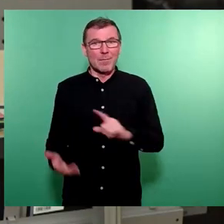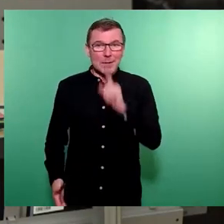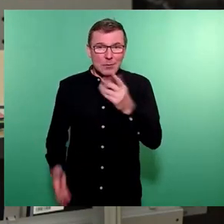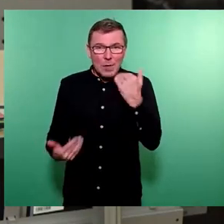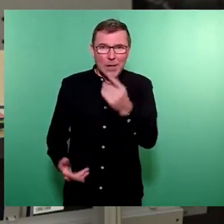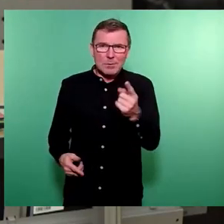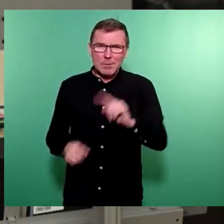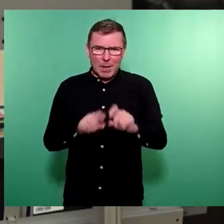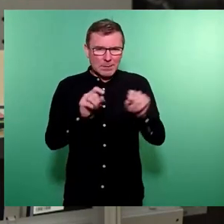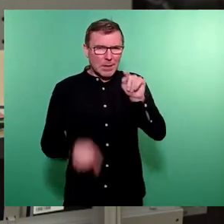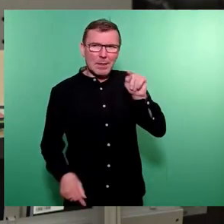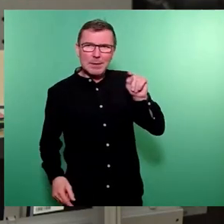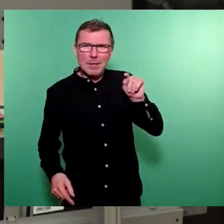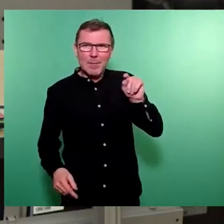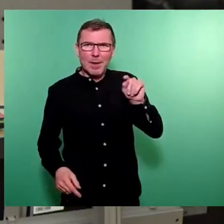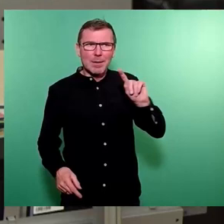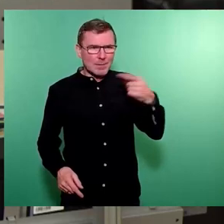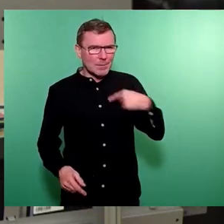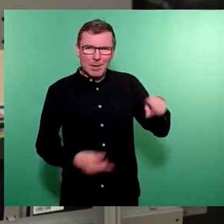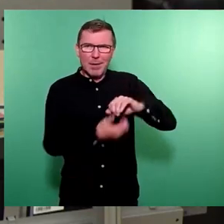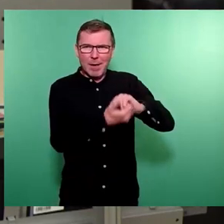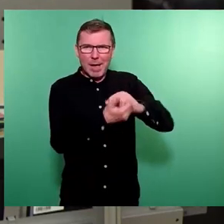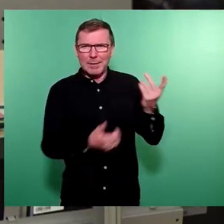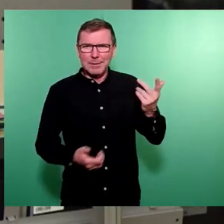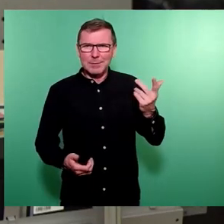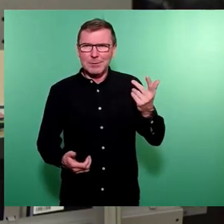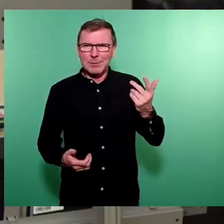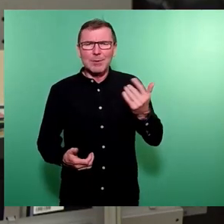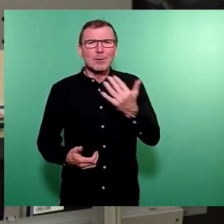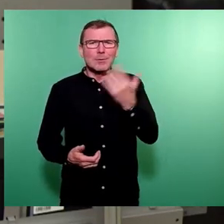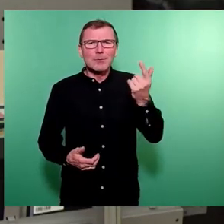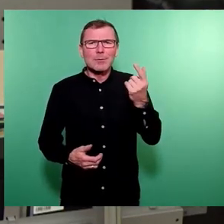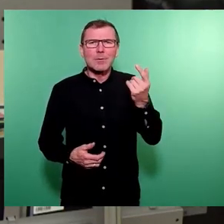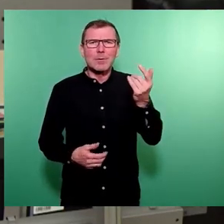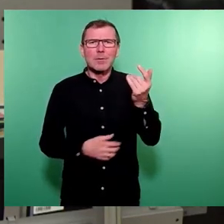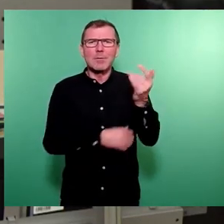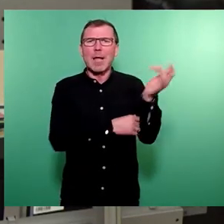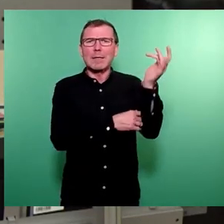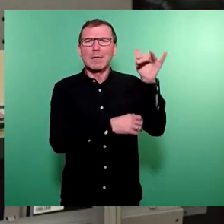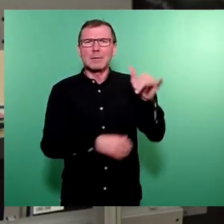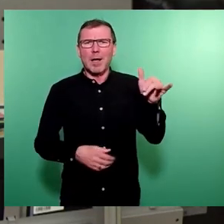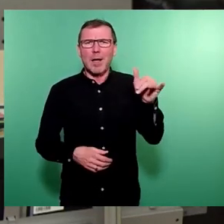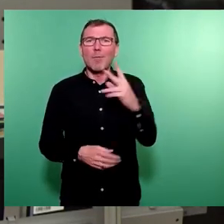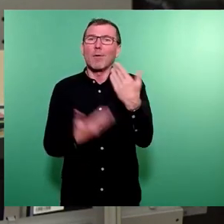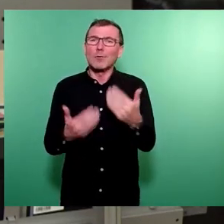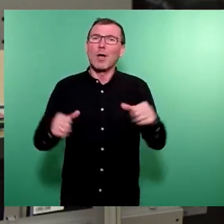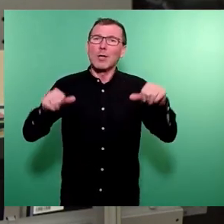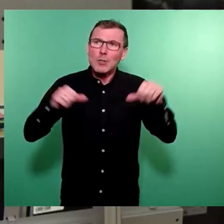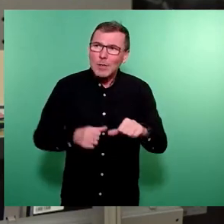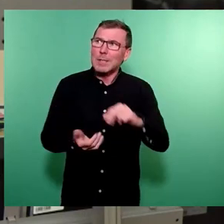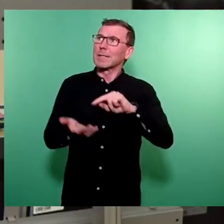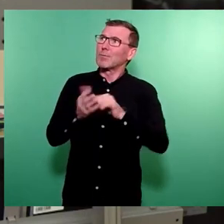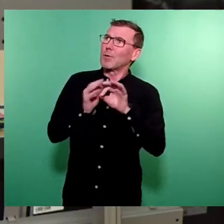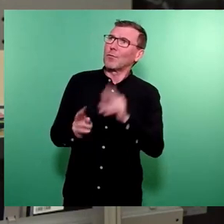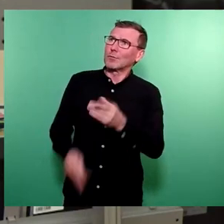anderen Sache, über die wir uns noch nie so einig sind, gab es ja da so einen einen oder anderen Kommentar. Aber so ganz schlecht macht es die politische Führung